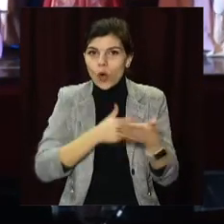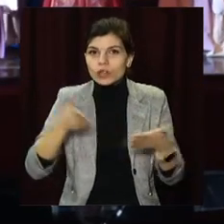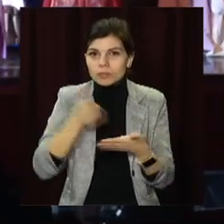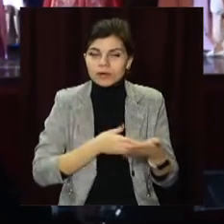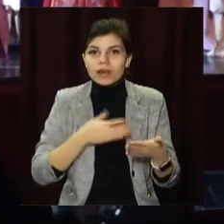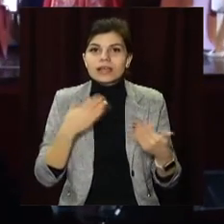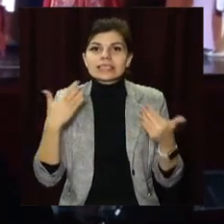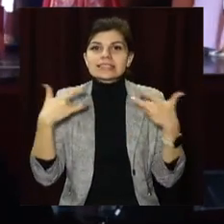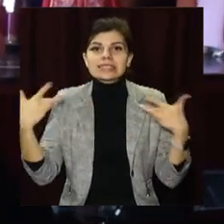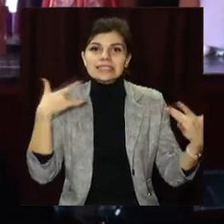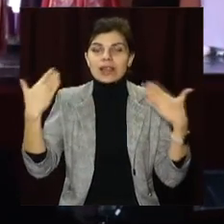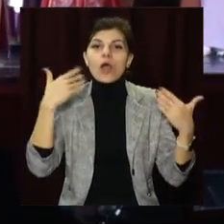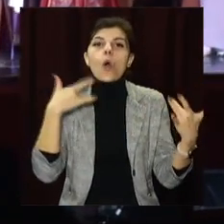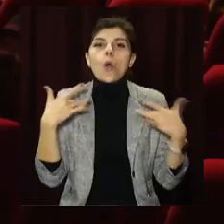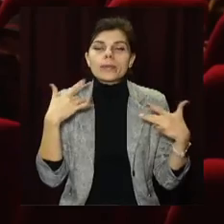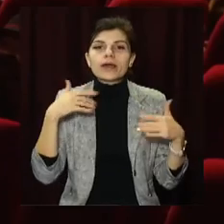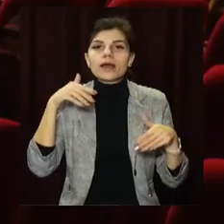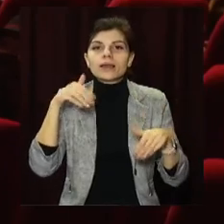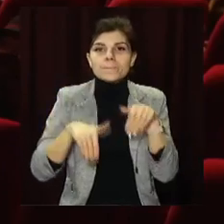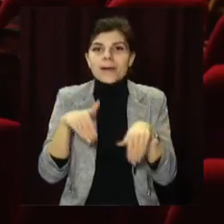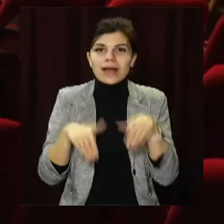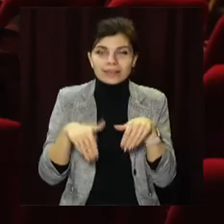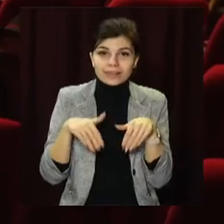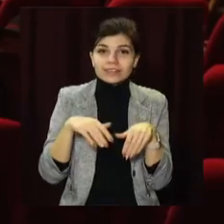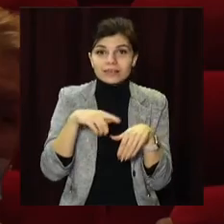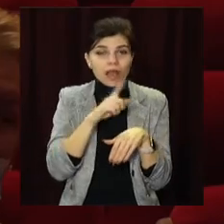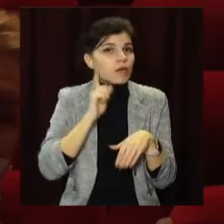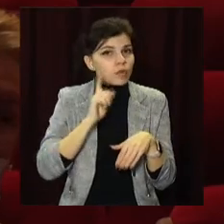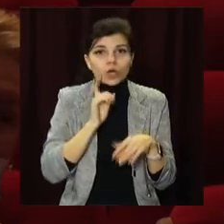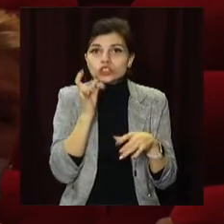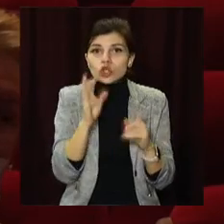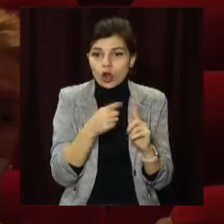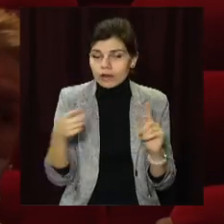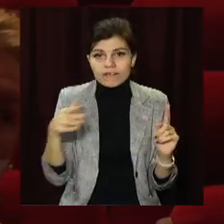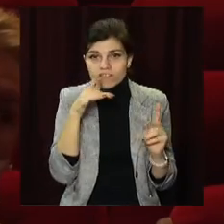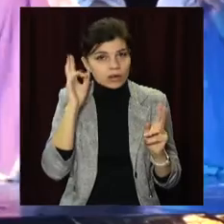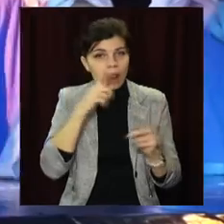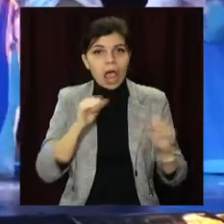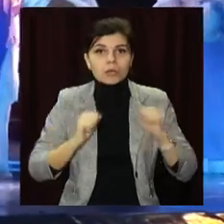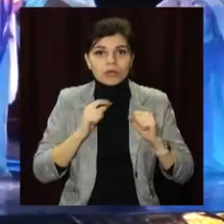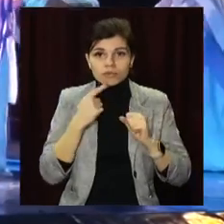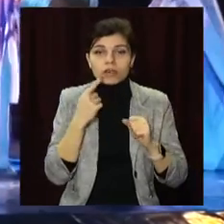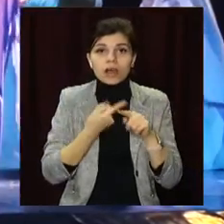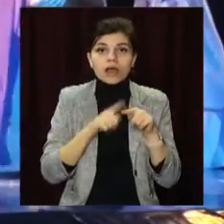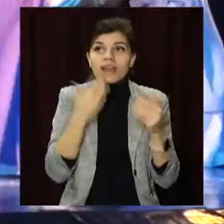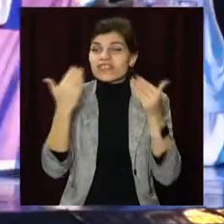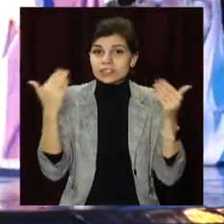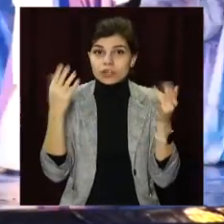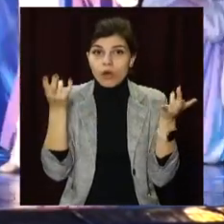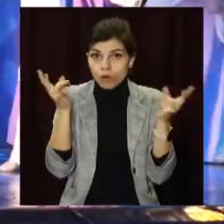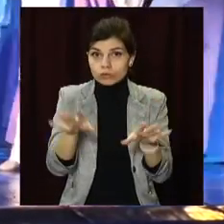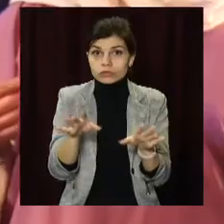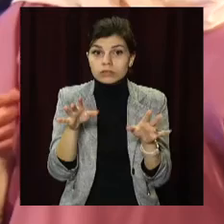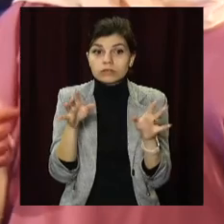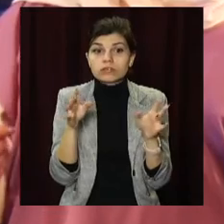театрі опери та балету. Поки що не невизначений термін. У адміністрації театру кажуть, це лишили ті вистави, на які більший попит серед